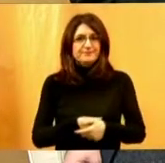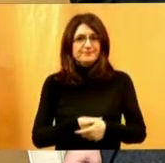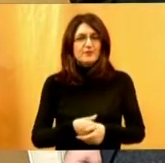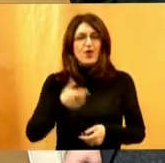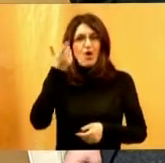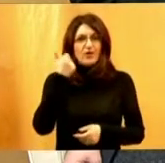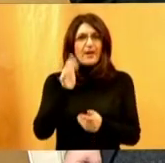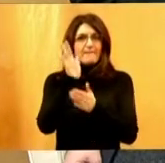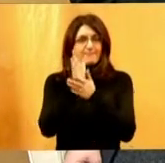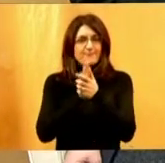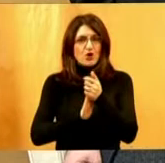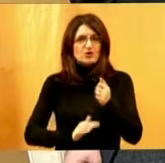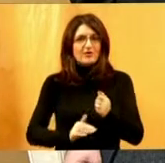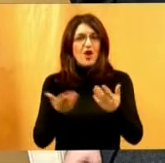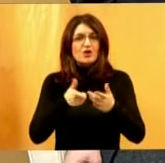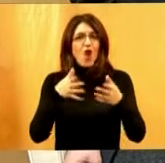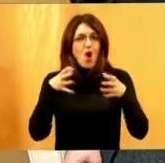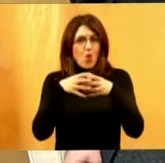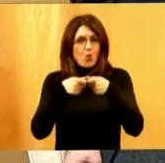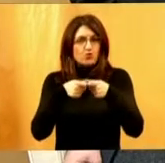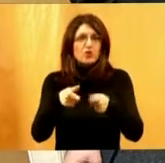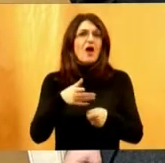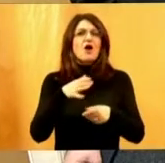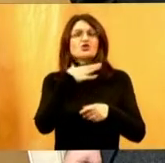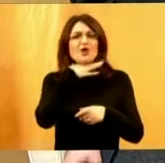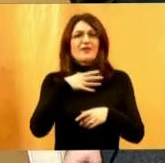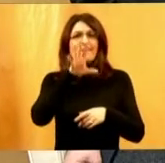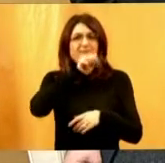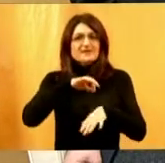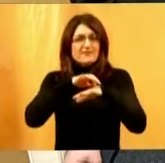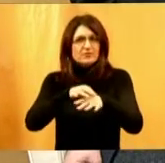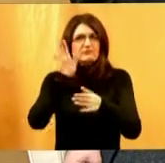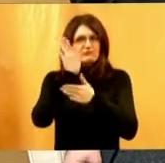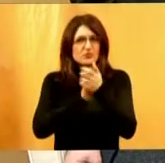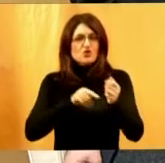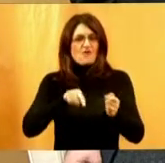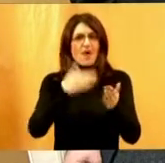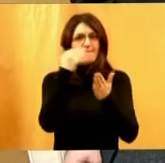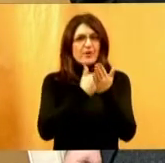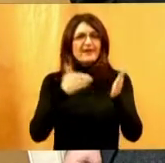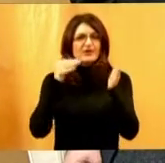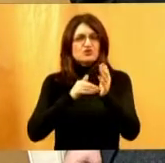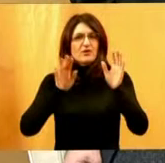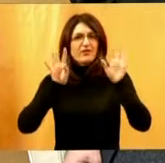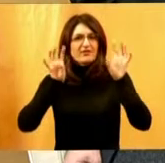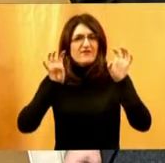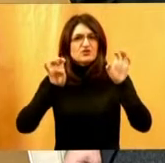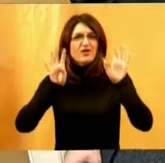početka od kad je udruga za školovanje pasa vodiča započela taj program od 1993.